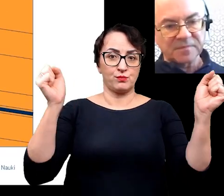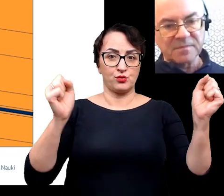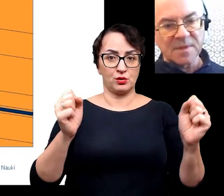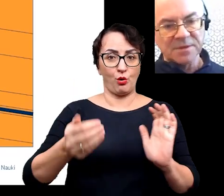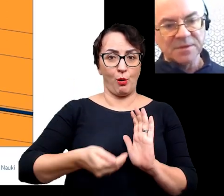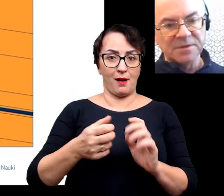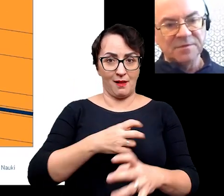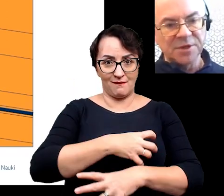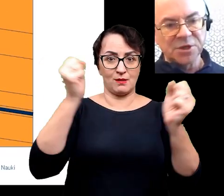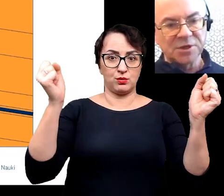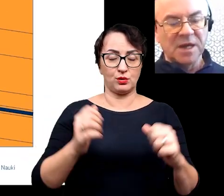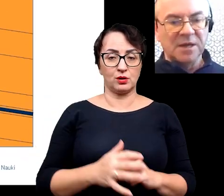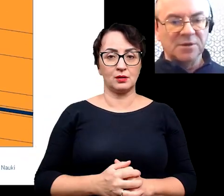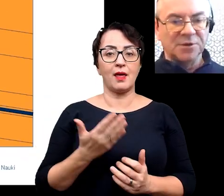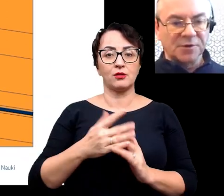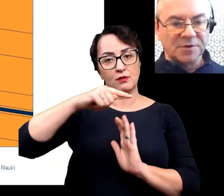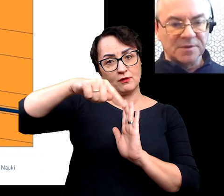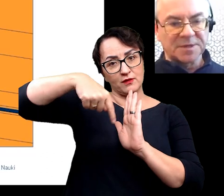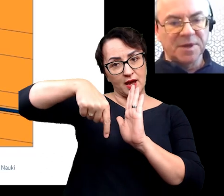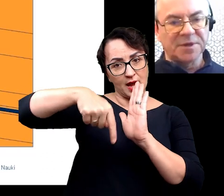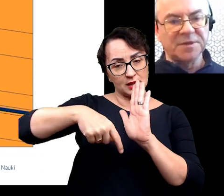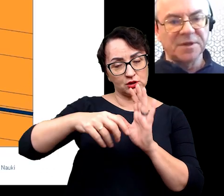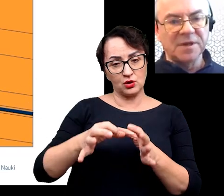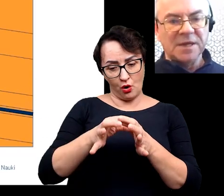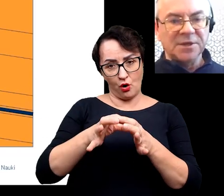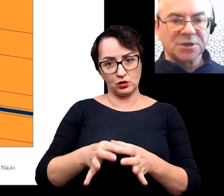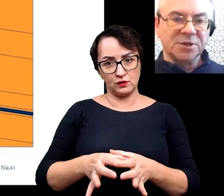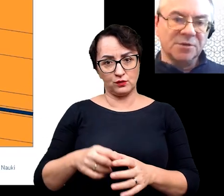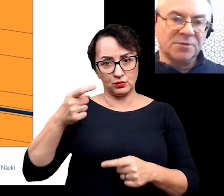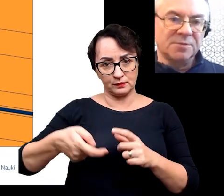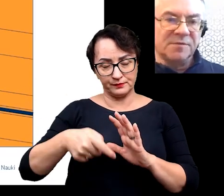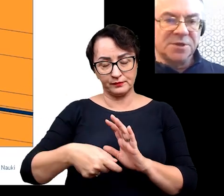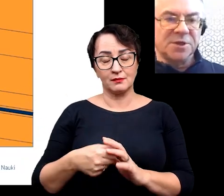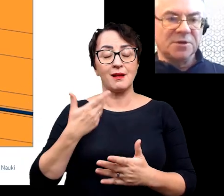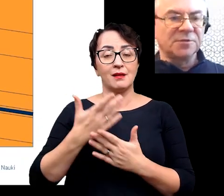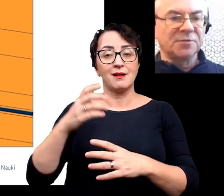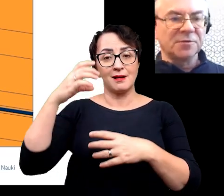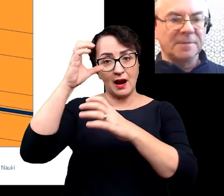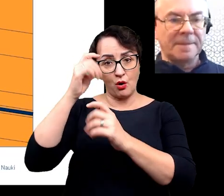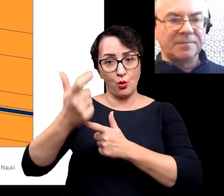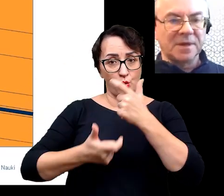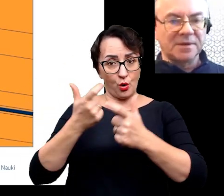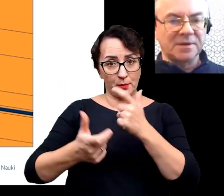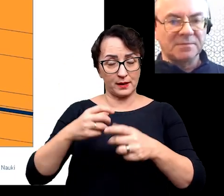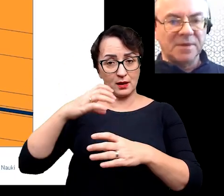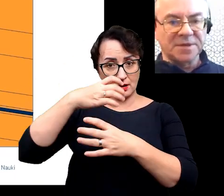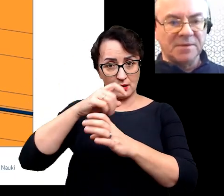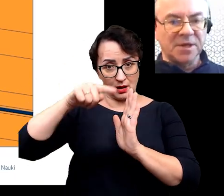powietrze. Wierci się otwory eksploatacyjne i też geolog, który prowadzi taki otwór,